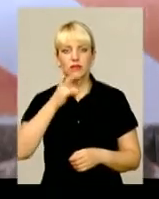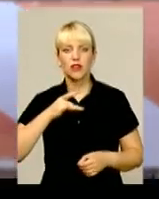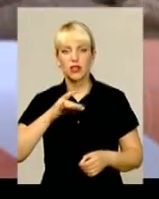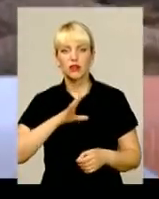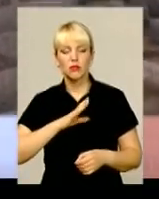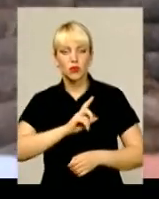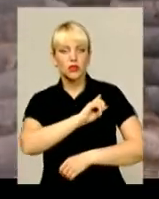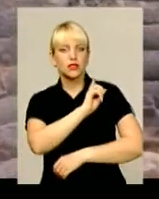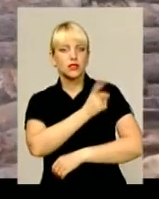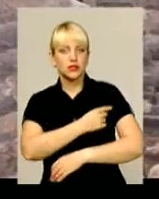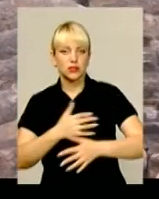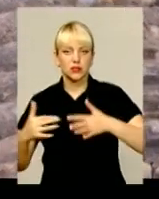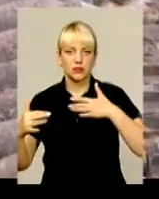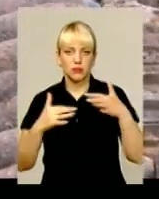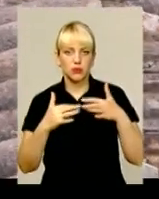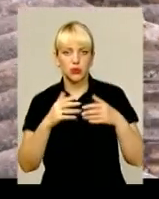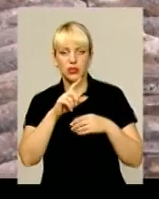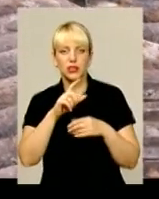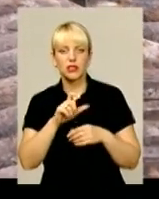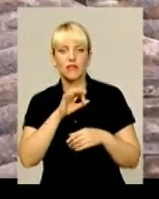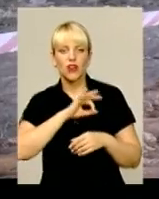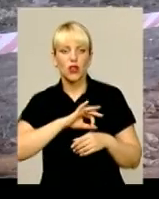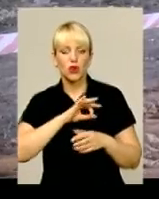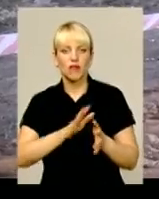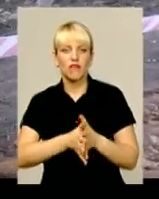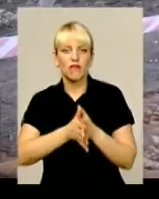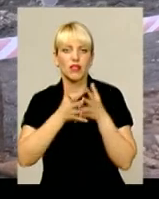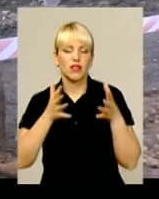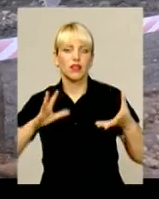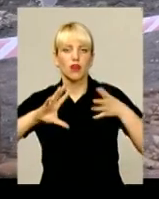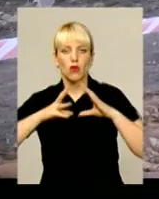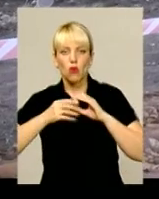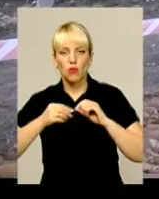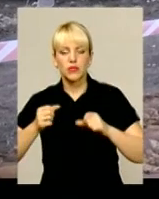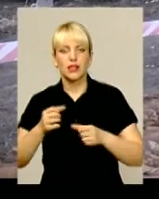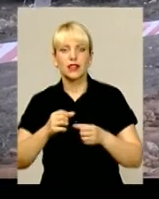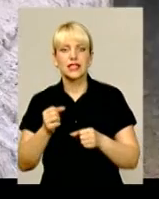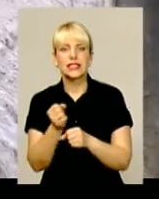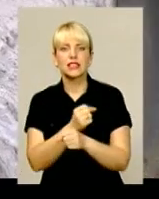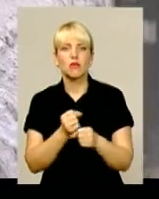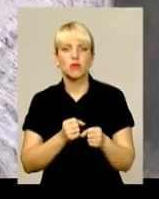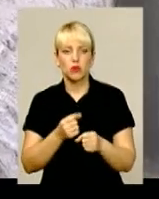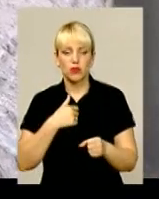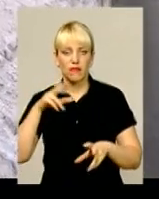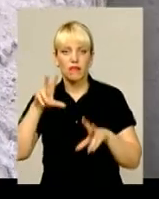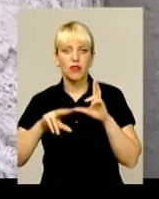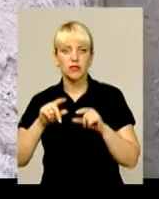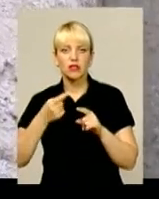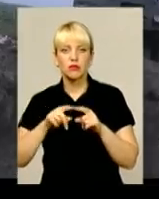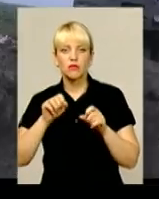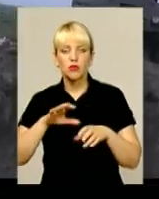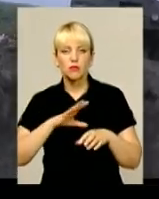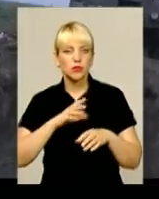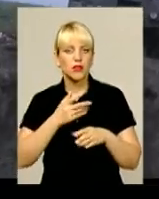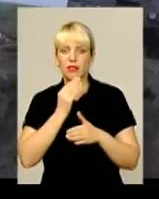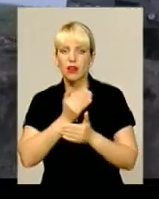відбувалися запеклі бої з використанням великого обсягу зброї. Тож, надзвичайники вважають, що арсенал боєприпасів може бути